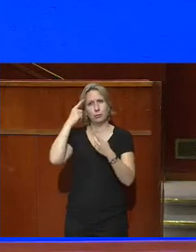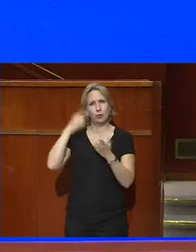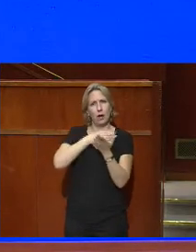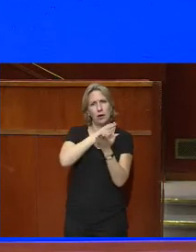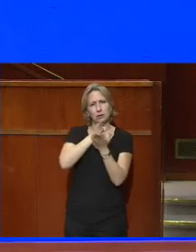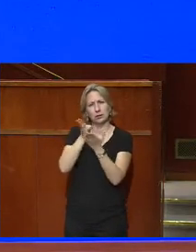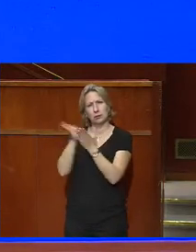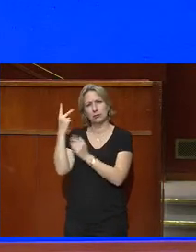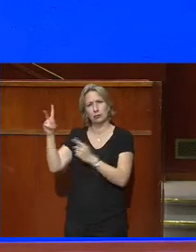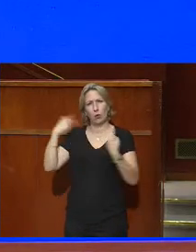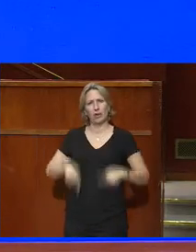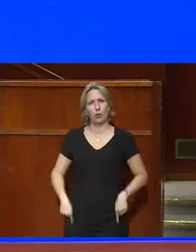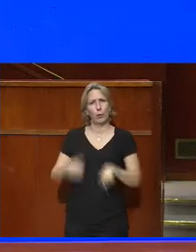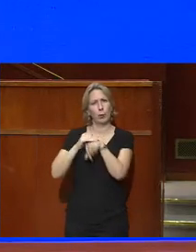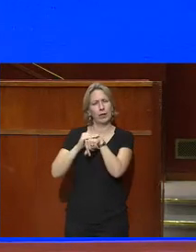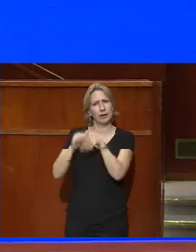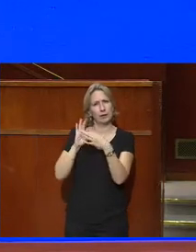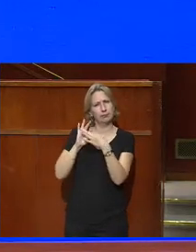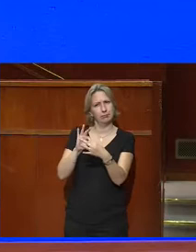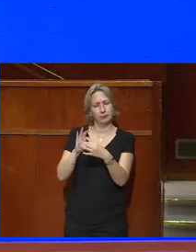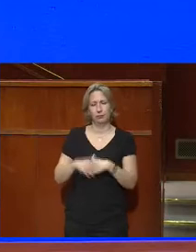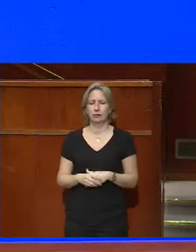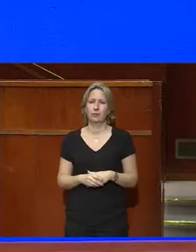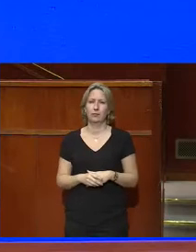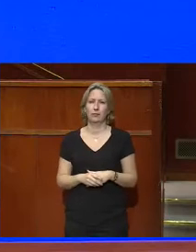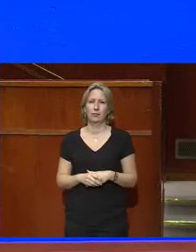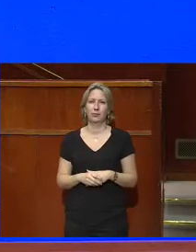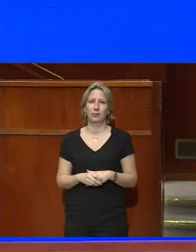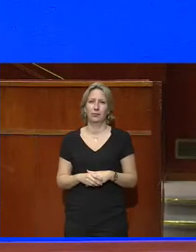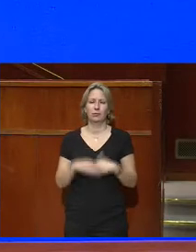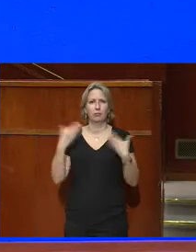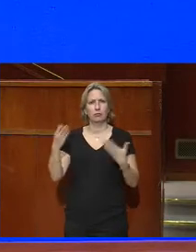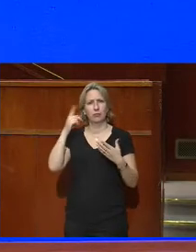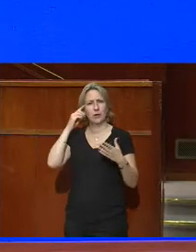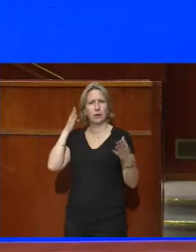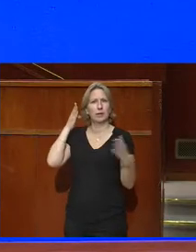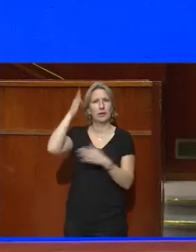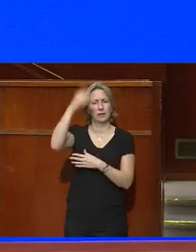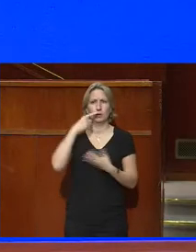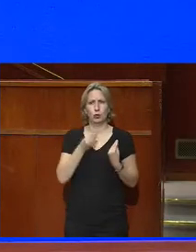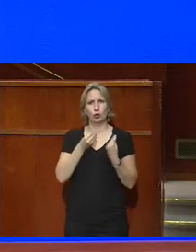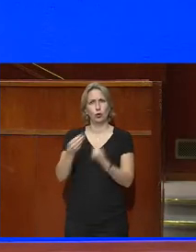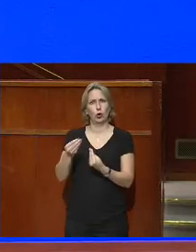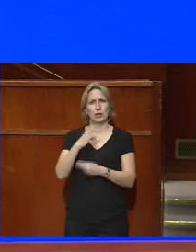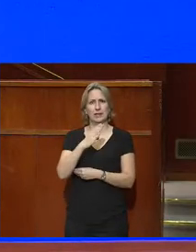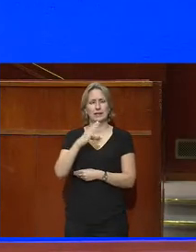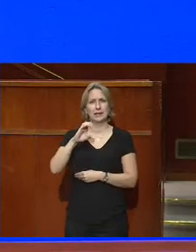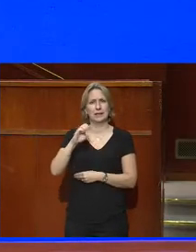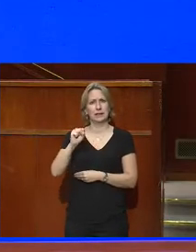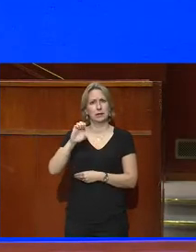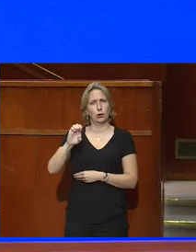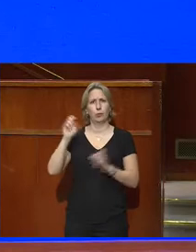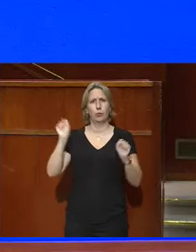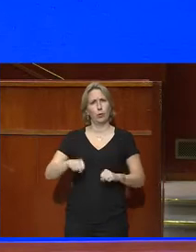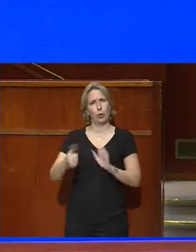du gouvernement. Il s'agit par cette mise en perspective de permettre au CESE de jouer pleinement